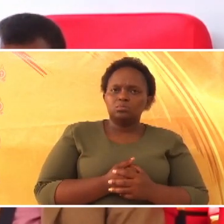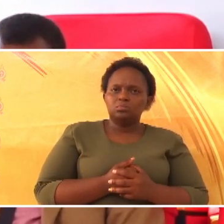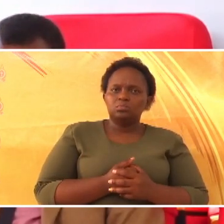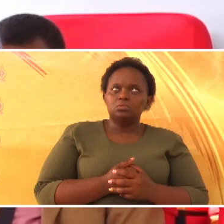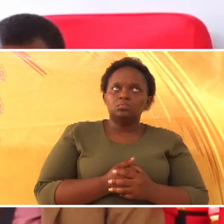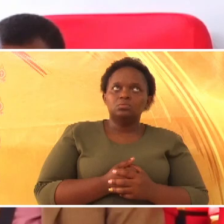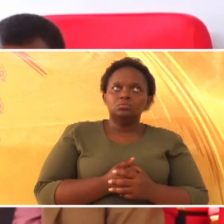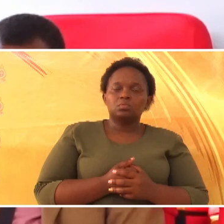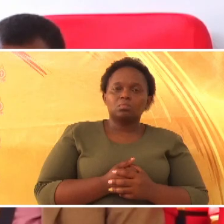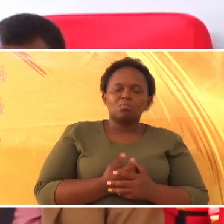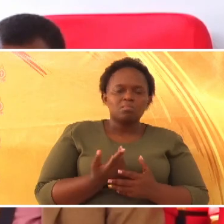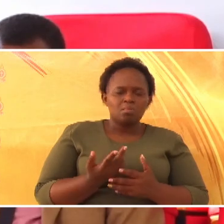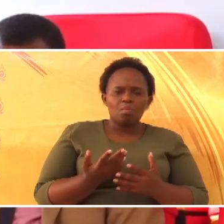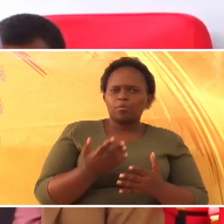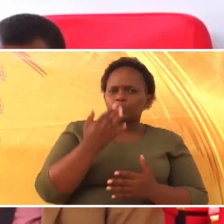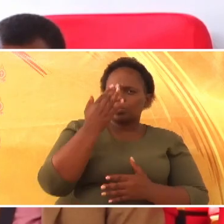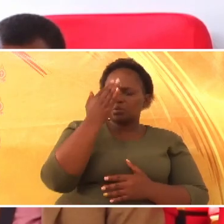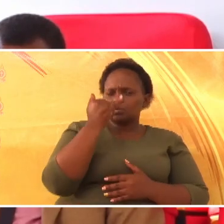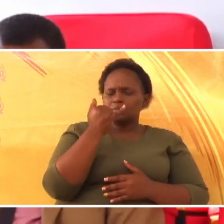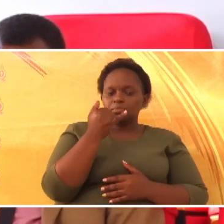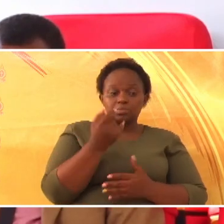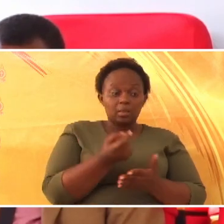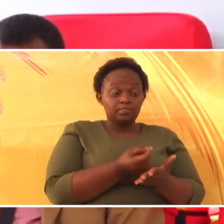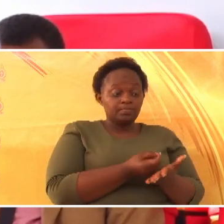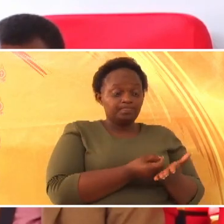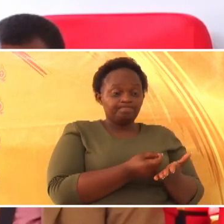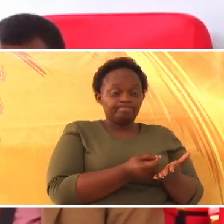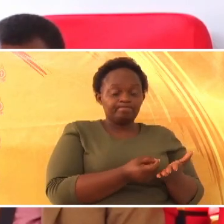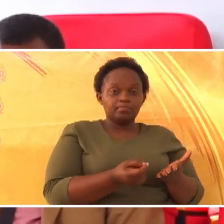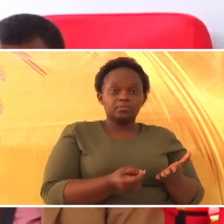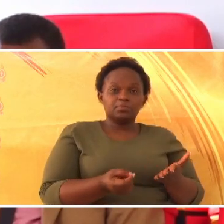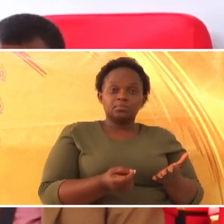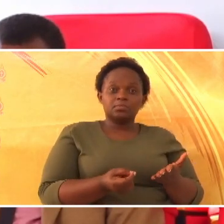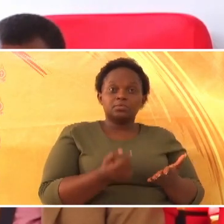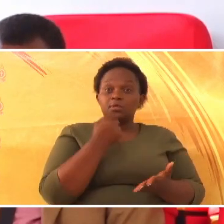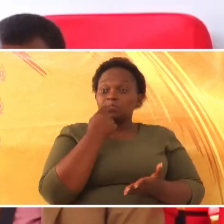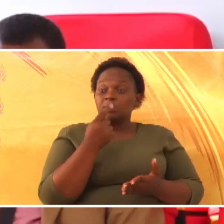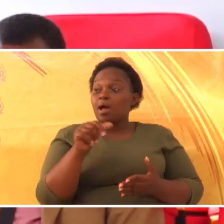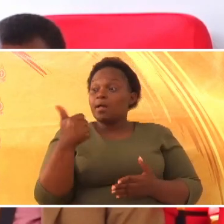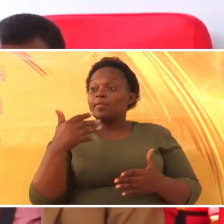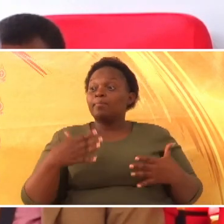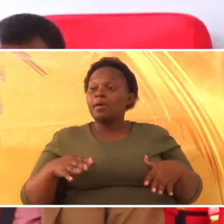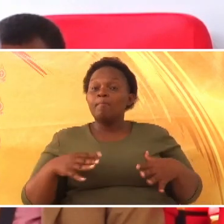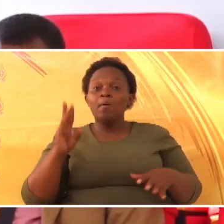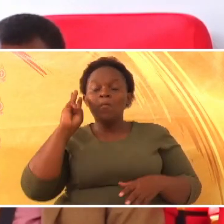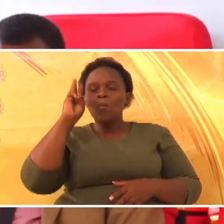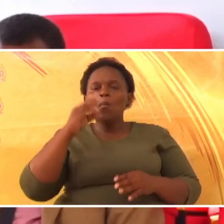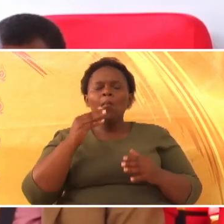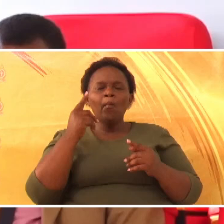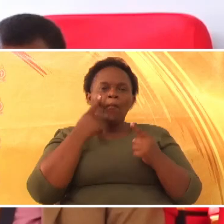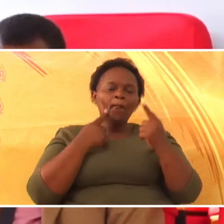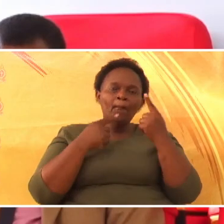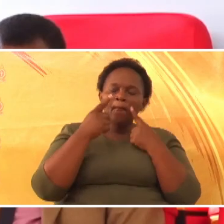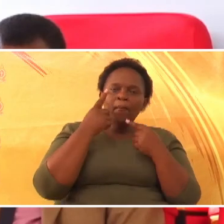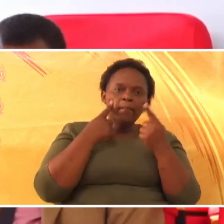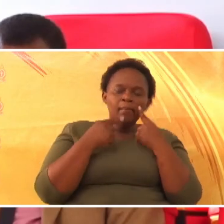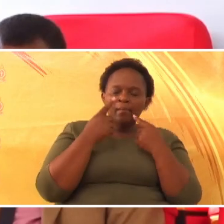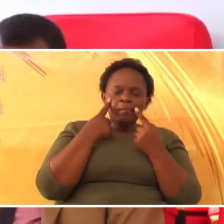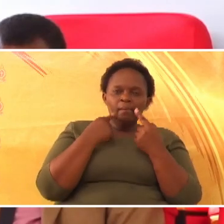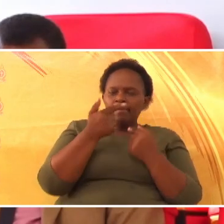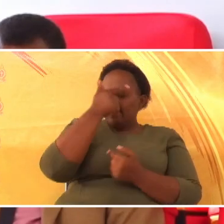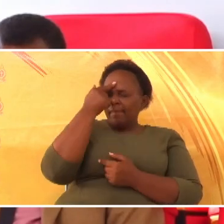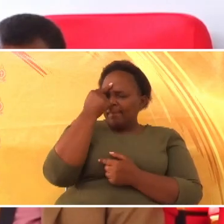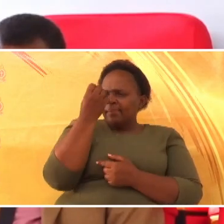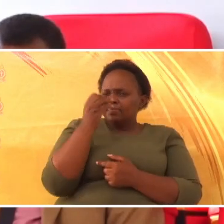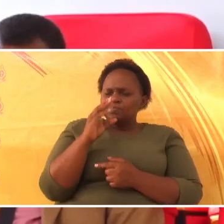Kwa sababu, muandishe na topia watu wengine watakuwa wanalia. Kwa sababu ya kutowenda